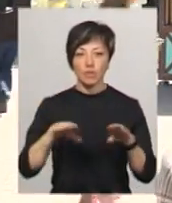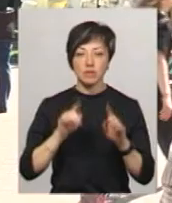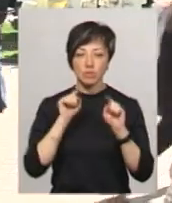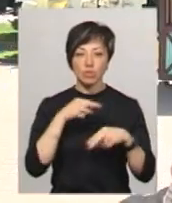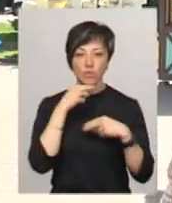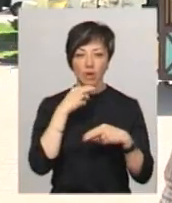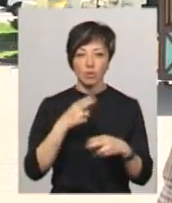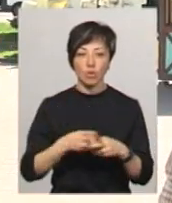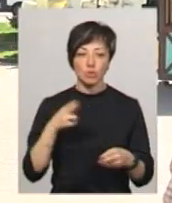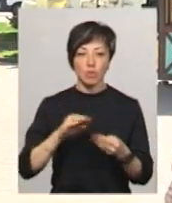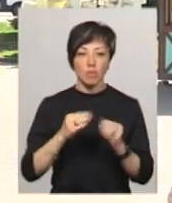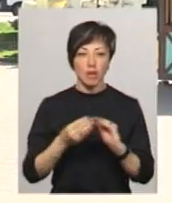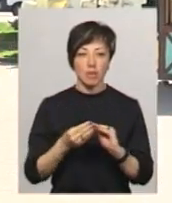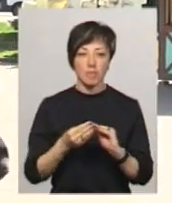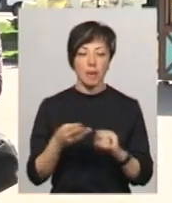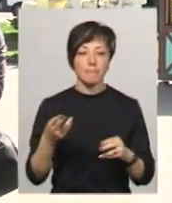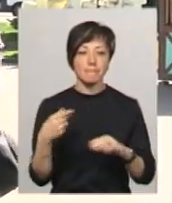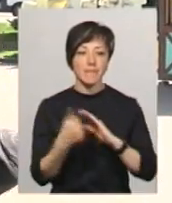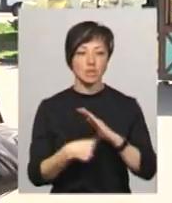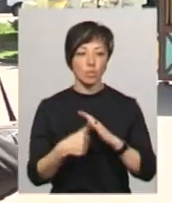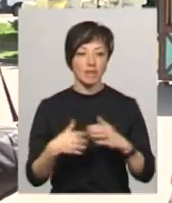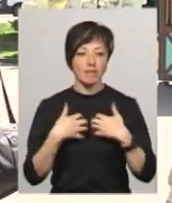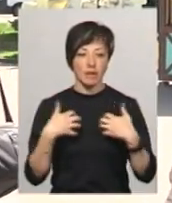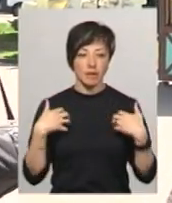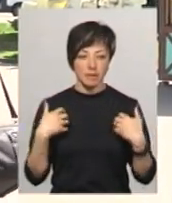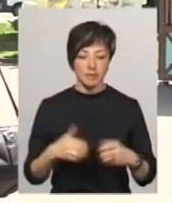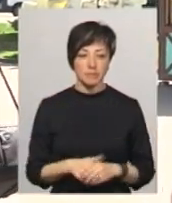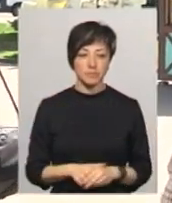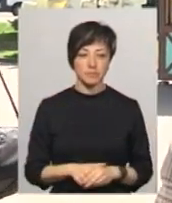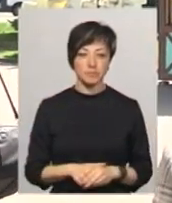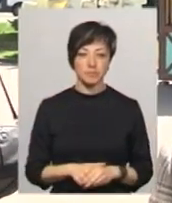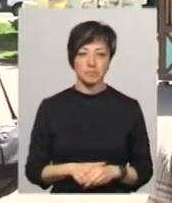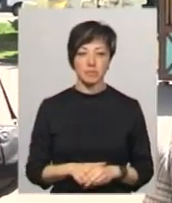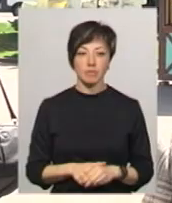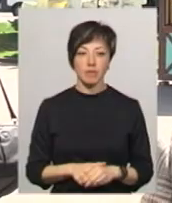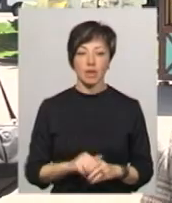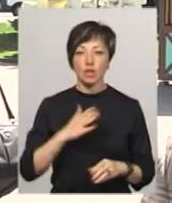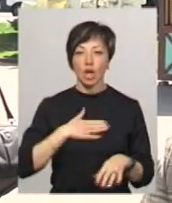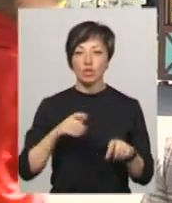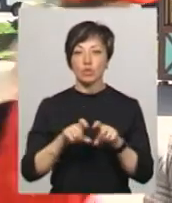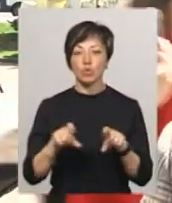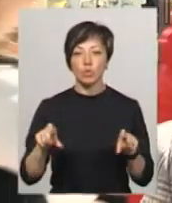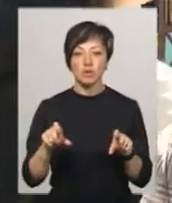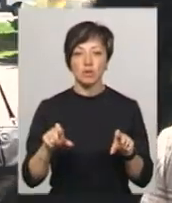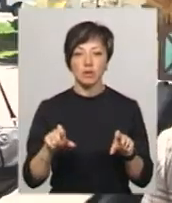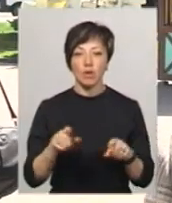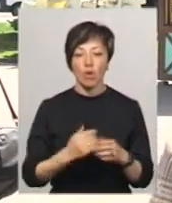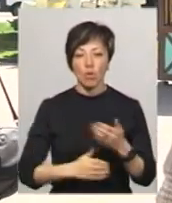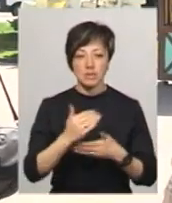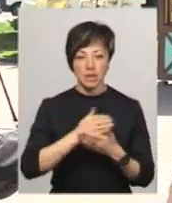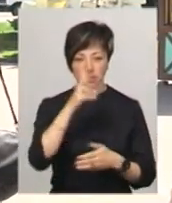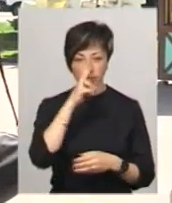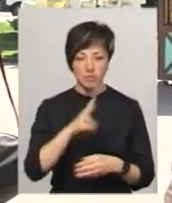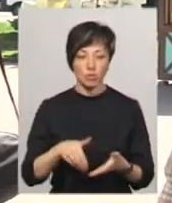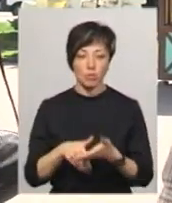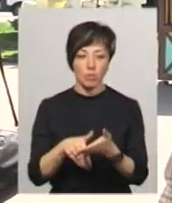на таку гостру проблему, як бездомні тварини. Безпритульні тварини. Наша школа протягом цих останніх двох місяців